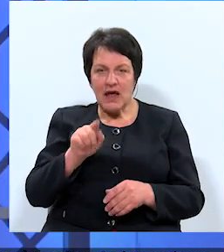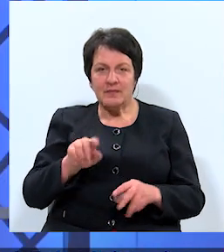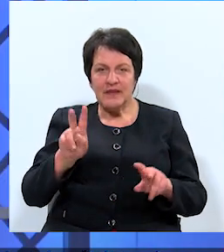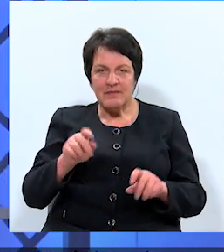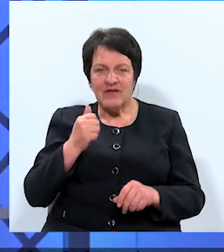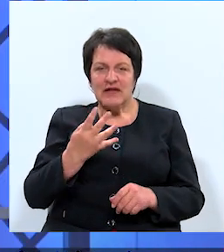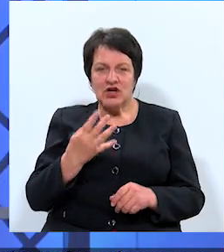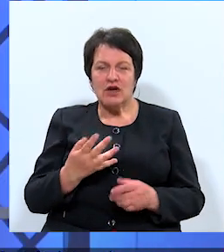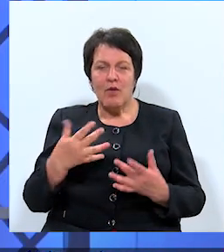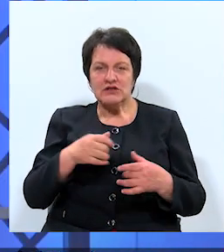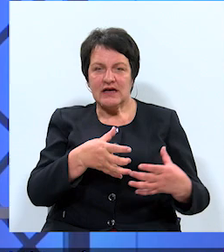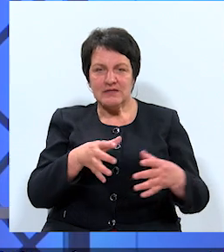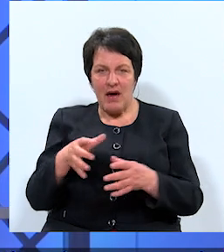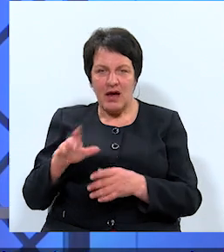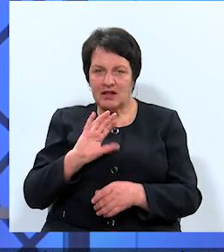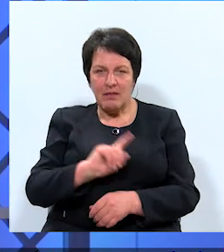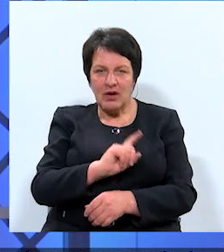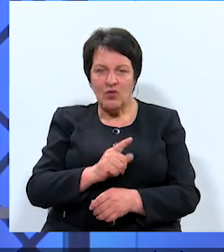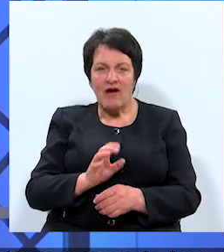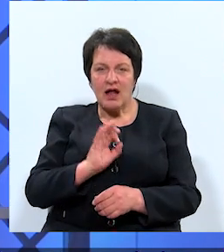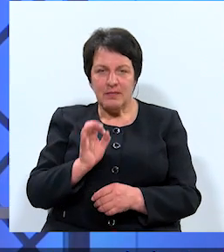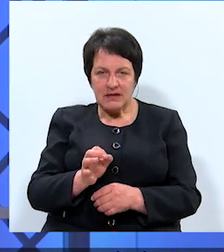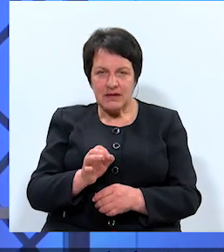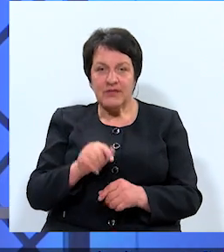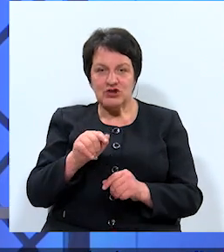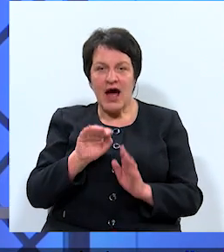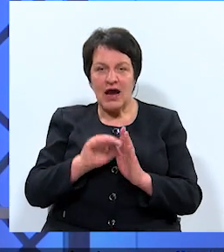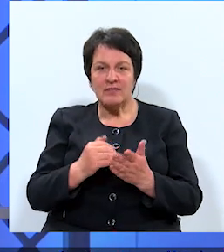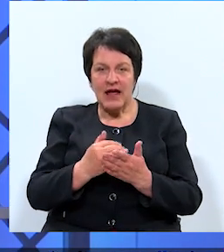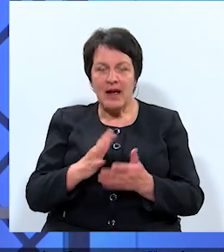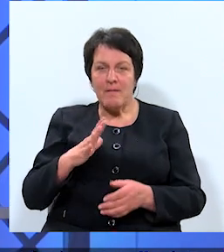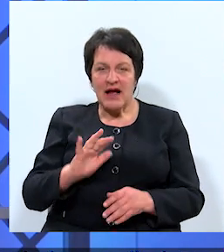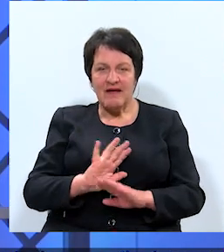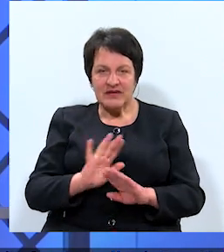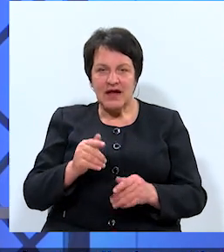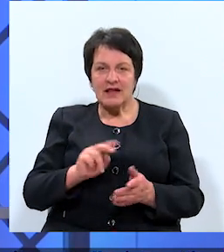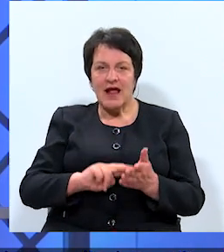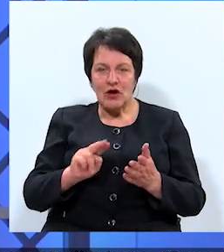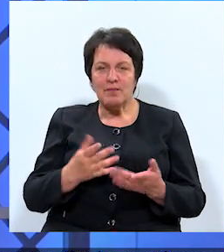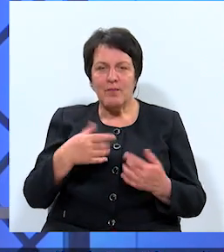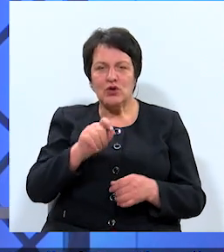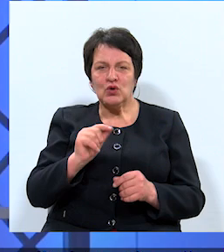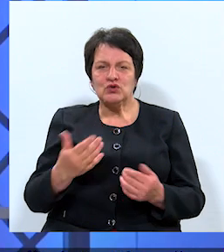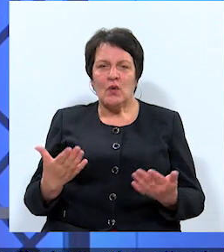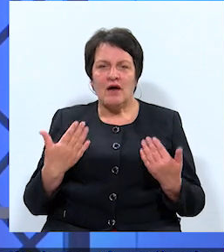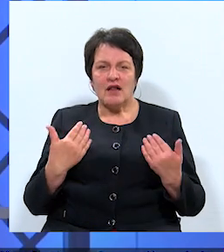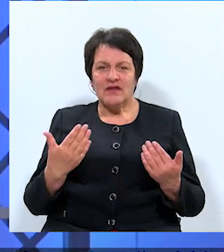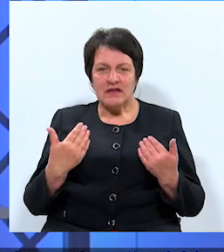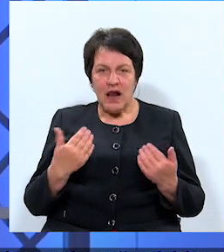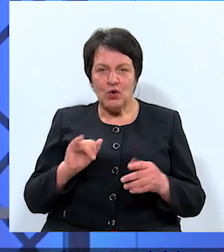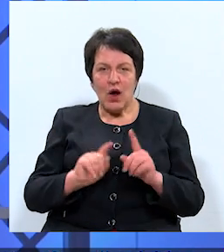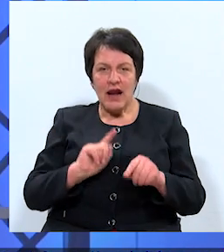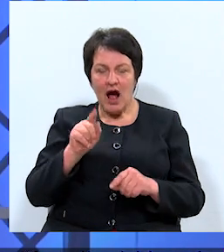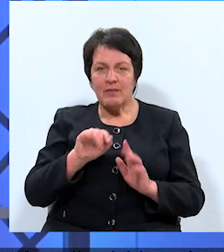tēmām. Vēl četri politiskie spēki nepaguva atbildēt. Šajā raidījuma daļā tas pagaidām viss. Tagad ļausim politikiem mazliet atvilkt Elpu, jo